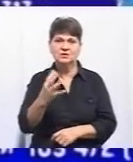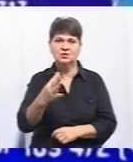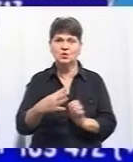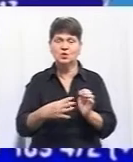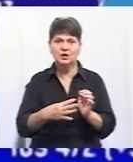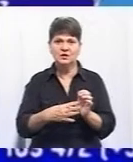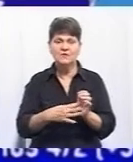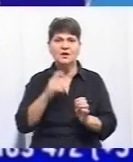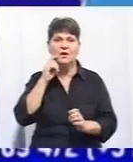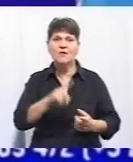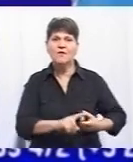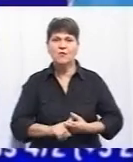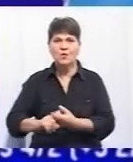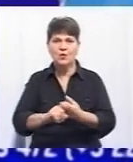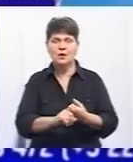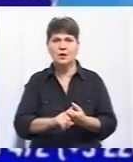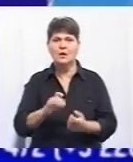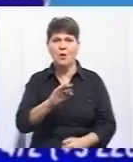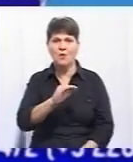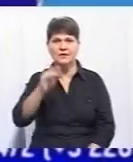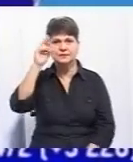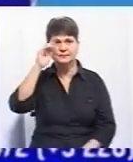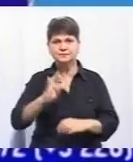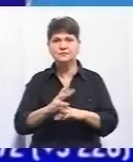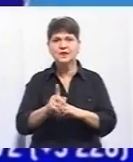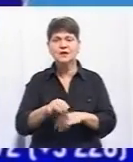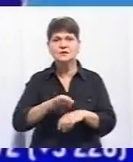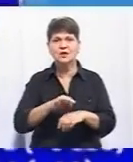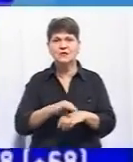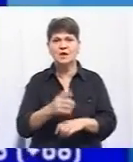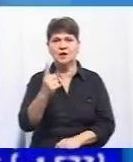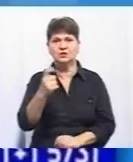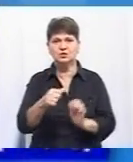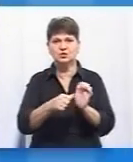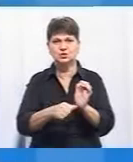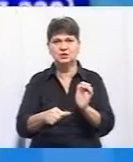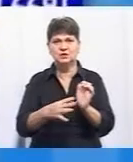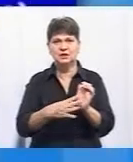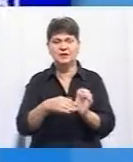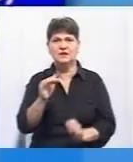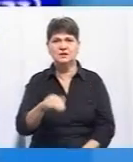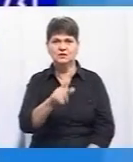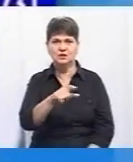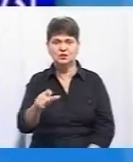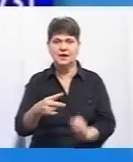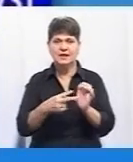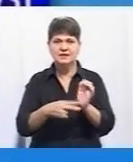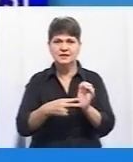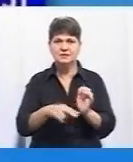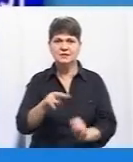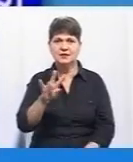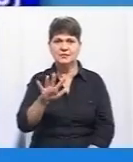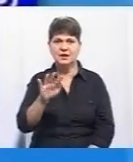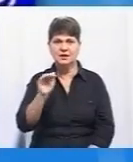від початку спалаху, за офіційними даними, на COVID-19 захворіли понад 169 тисяч людей. 75 тисяч